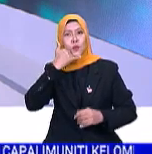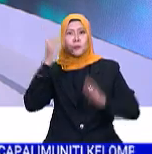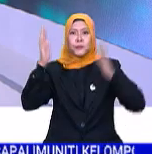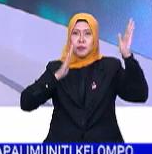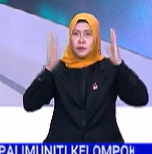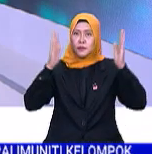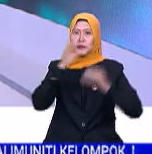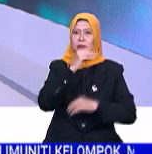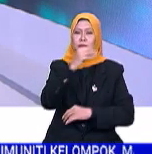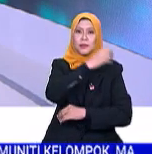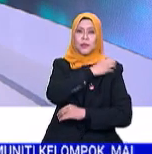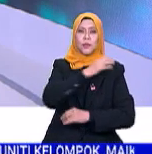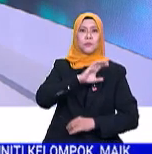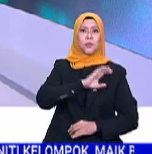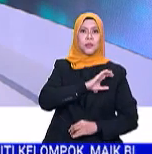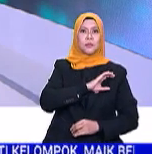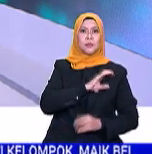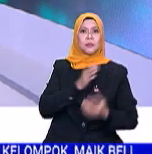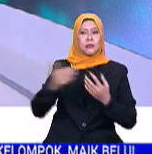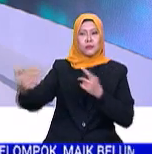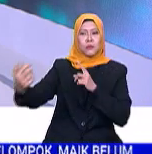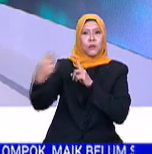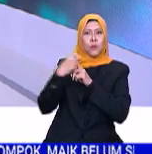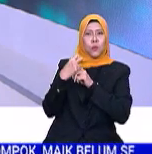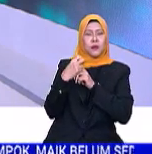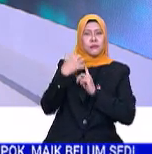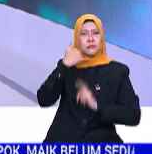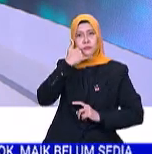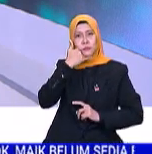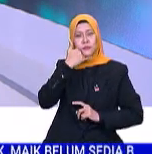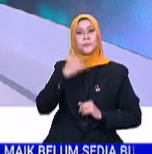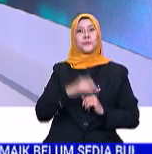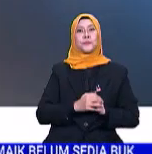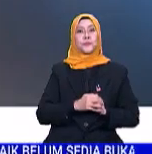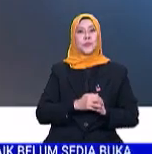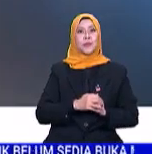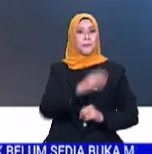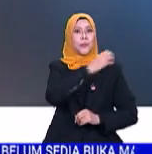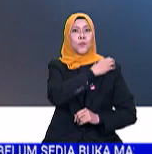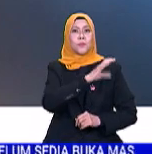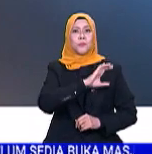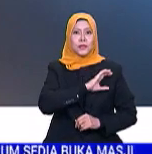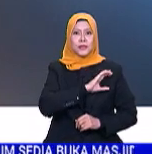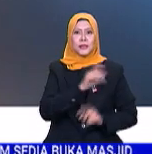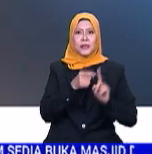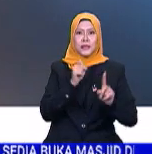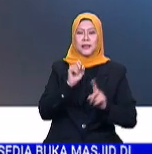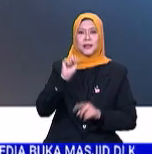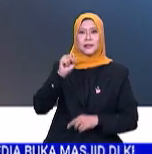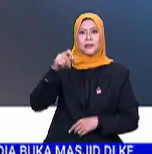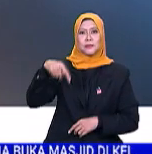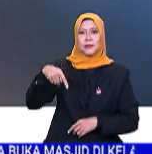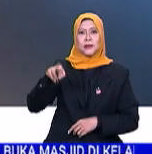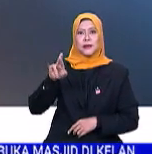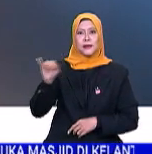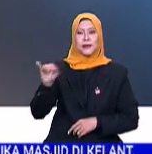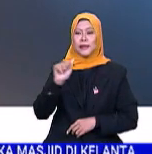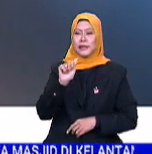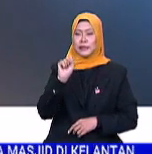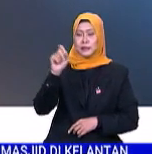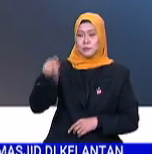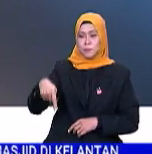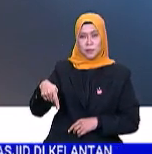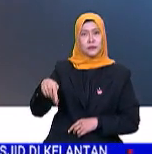dan pegawai polis melalui panggilan telefon. Menurut Ketua Polis Zairah Seberang Perai Utara SPU ACP Nur